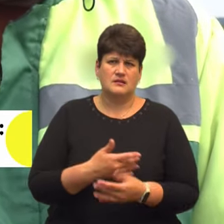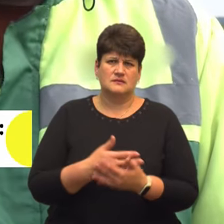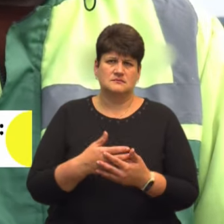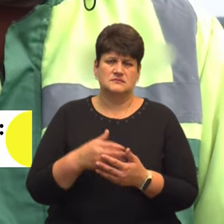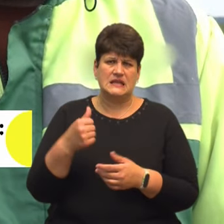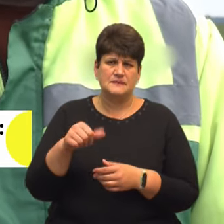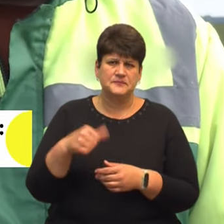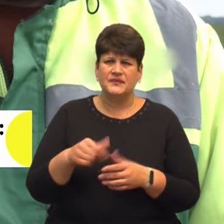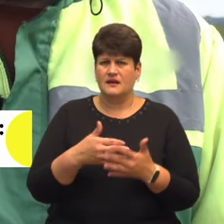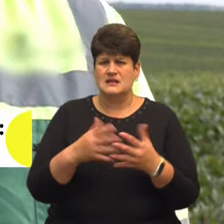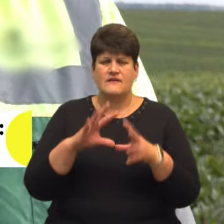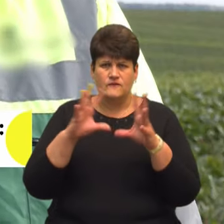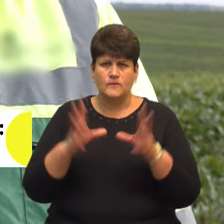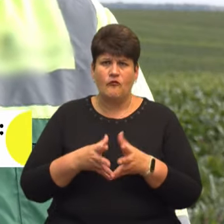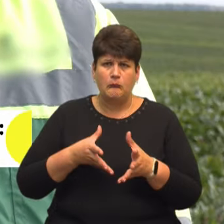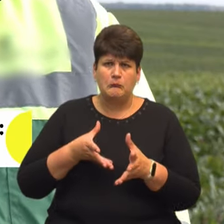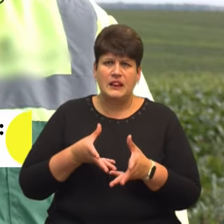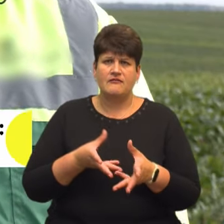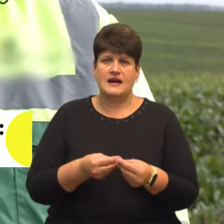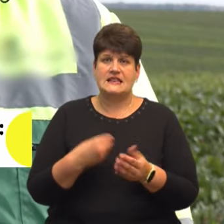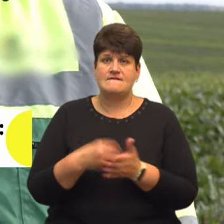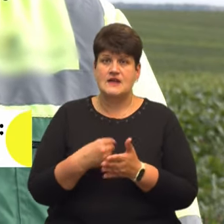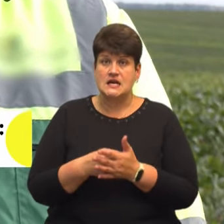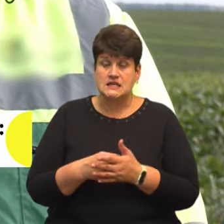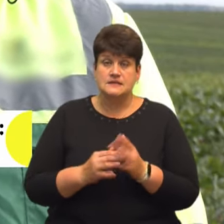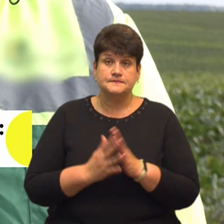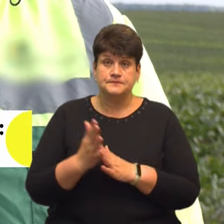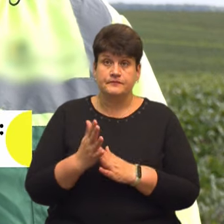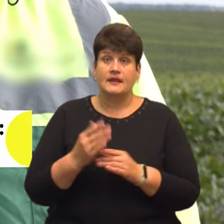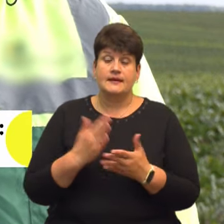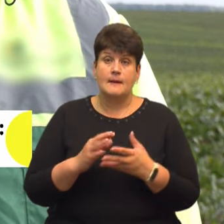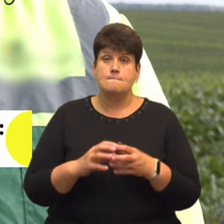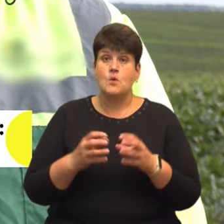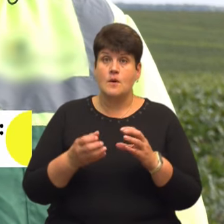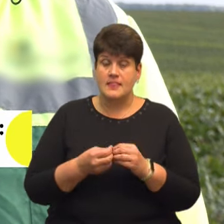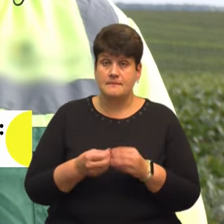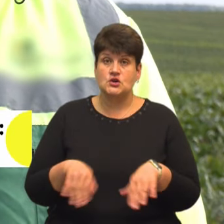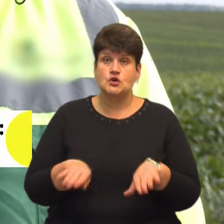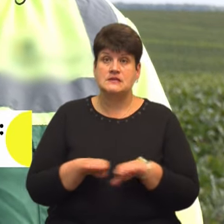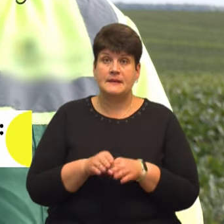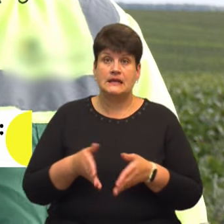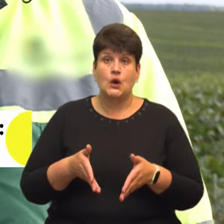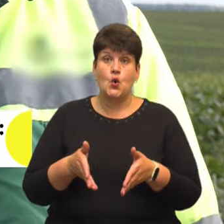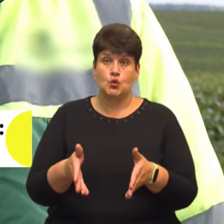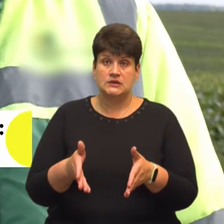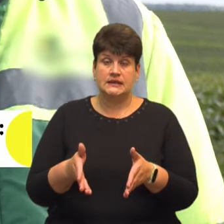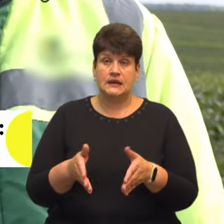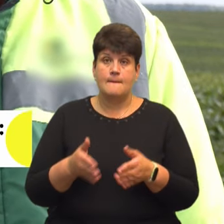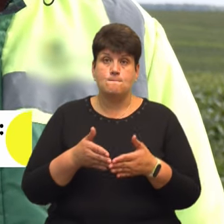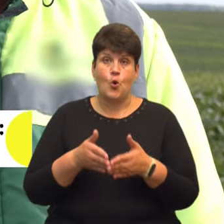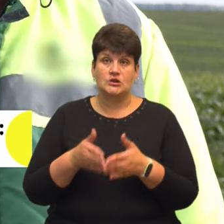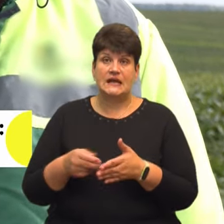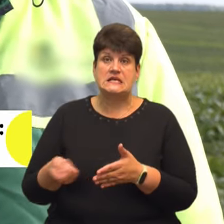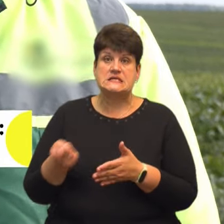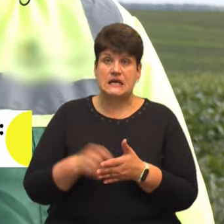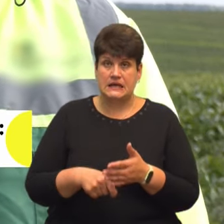яке впливає на собі вартість культури. З логістикою, так як є в нас проблема, що закриті коридори, порти закриті, на